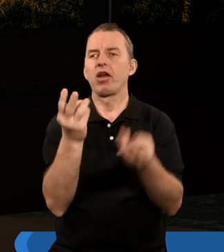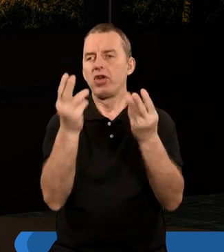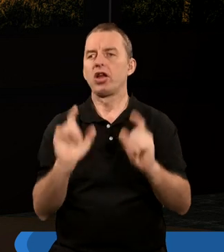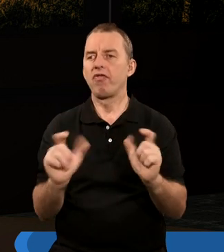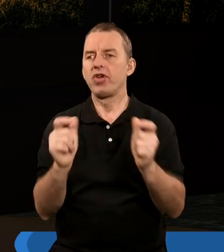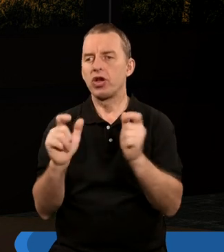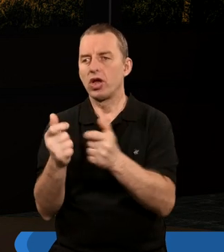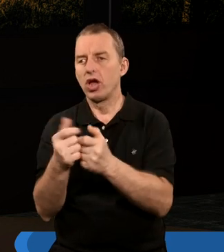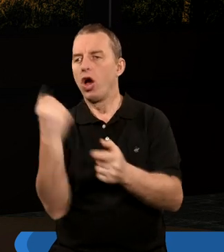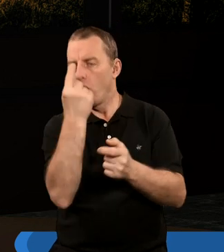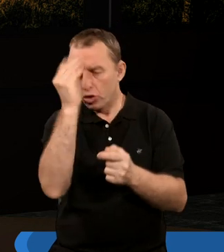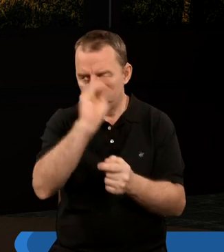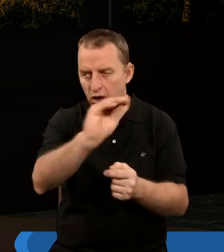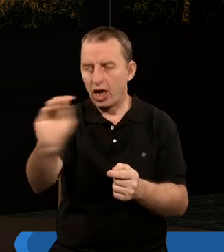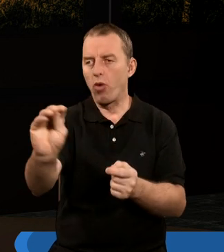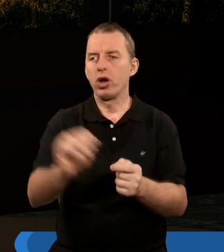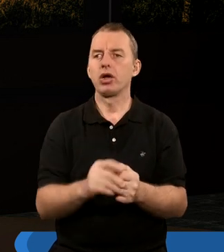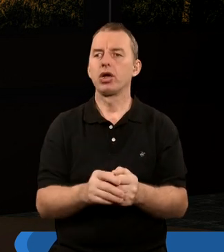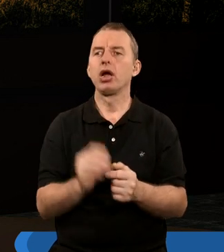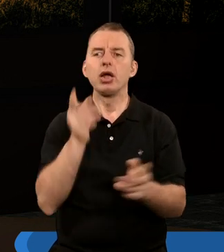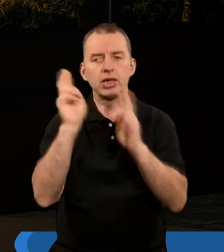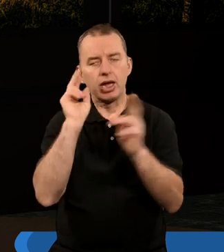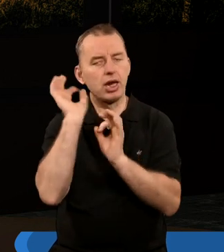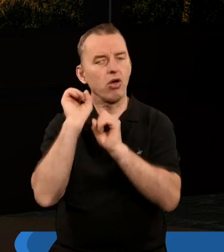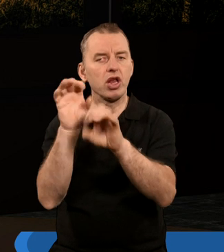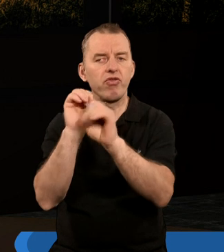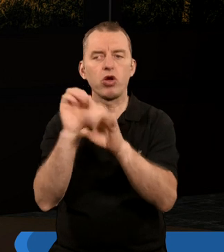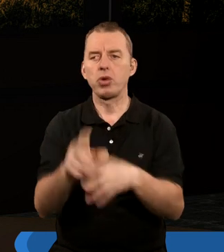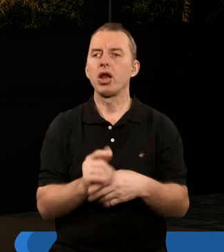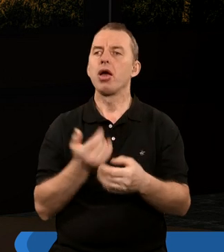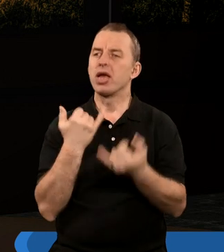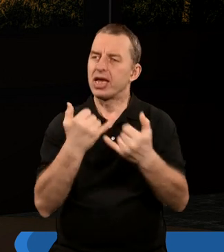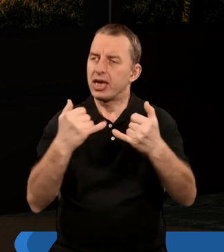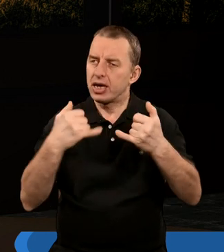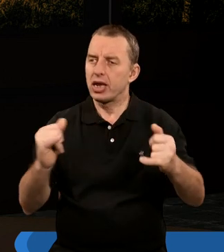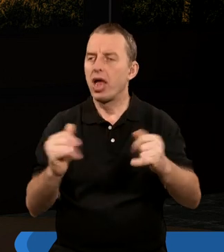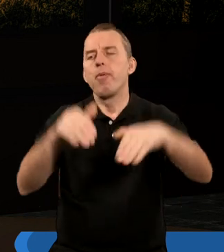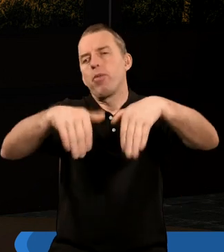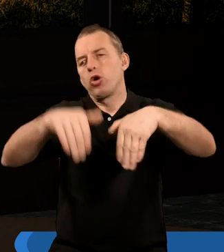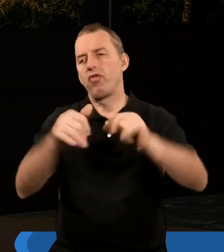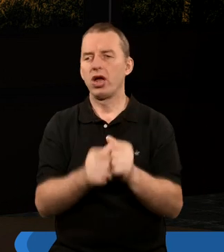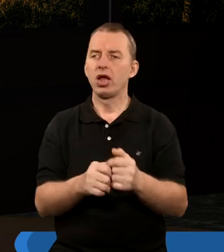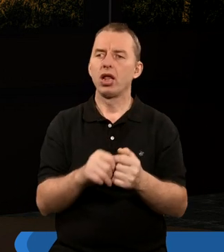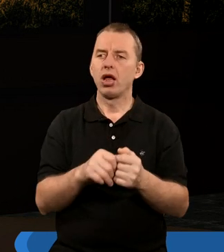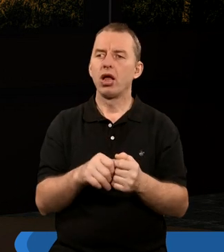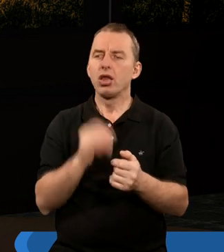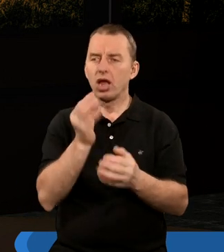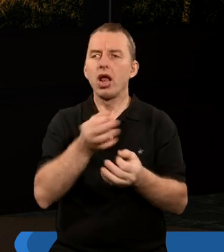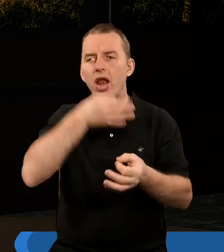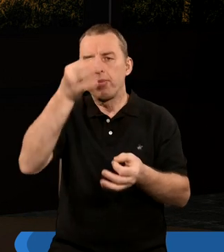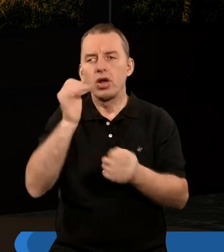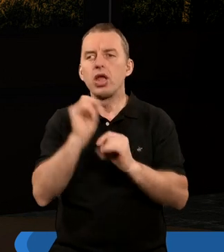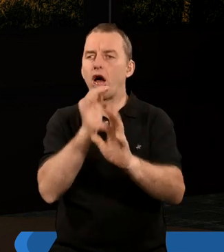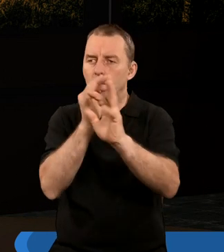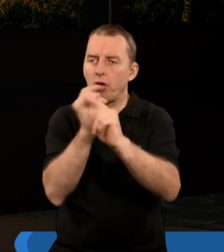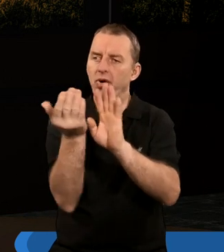wydarzenia, ostrzegały. To był sygnał komunikacji, nie było innych możliwości donośniejszej komunikacji,